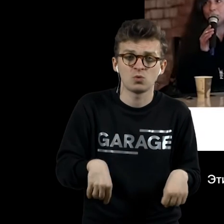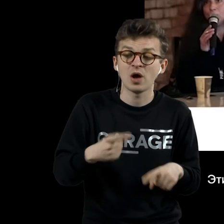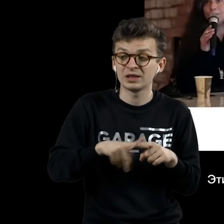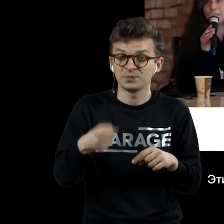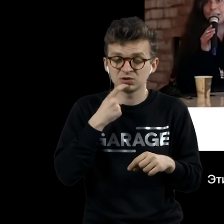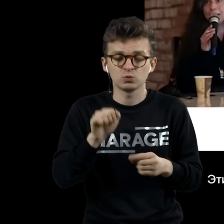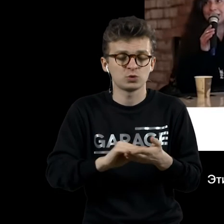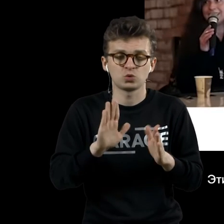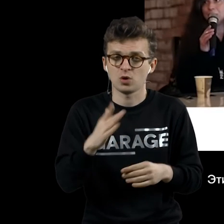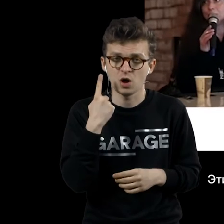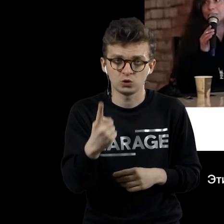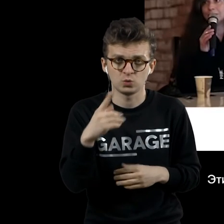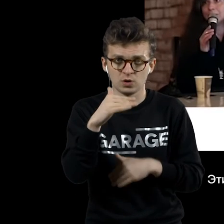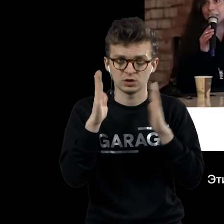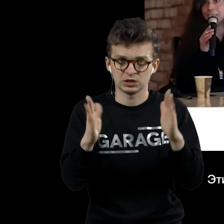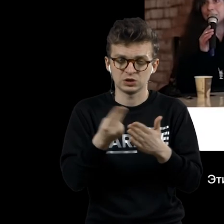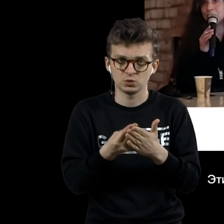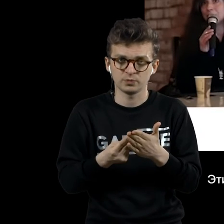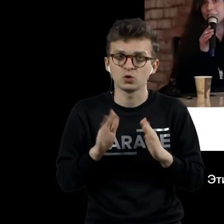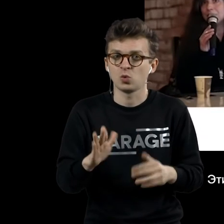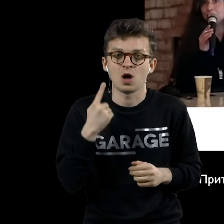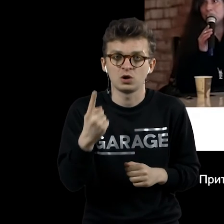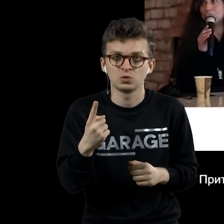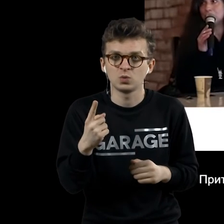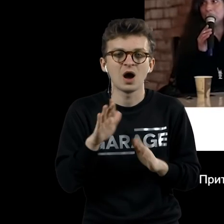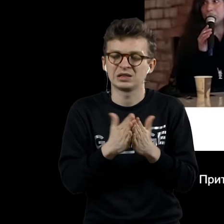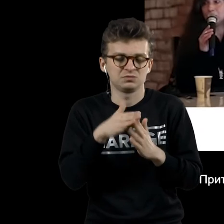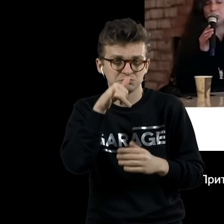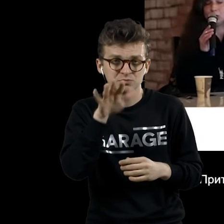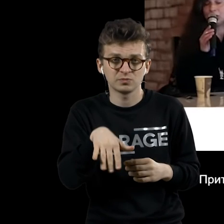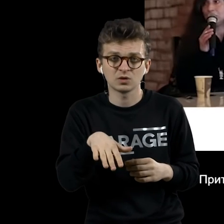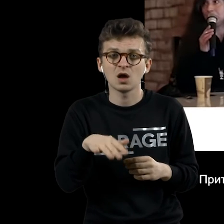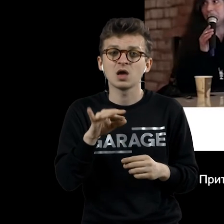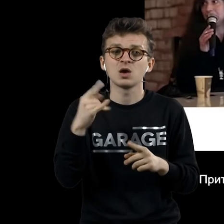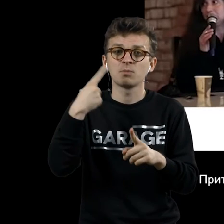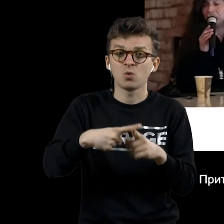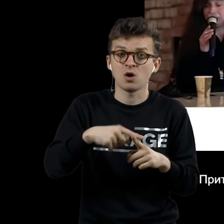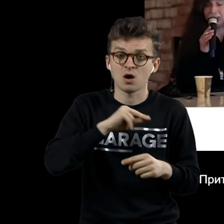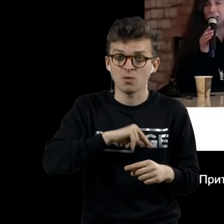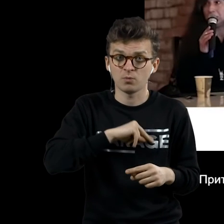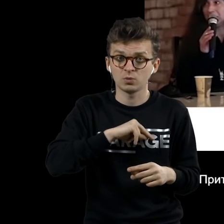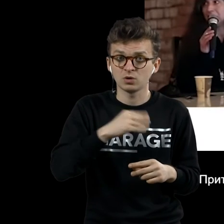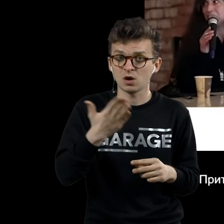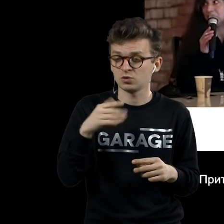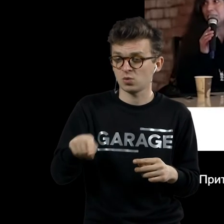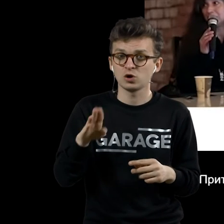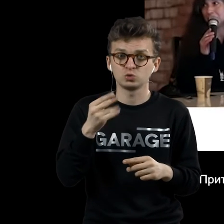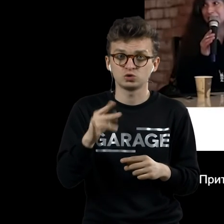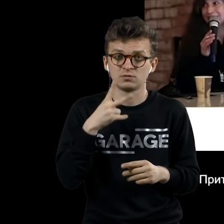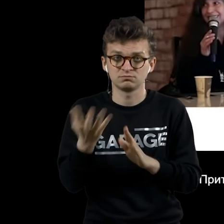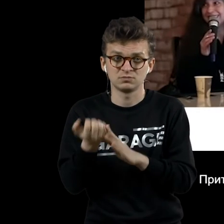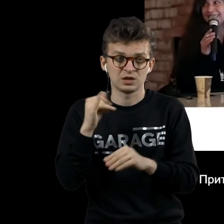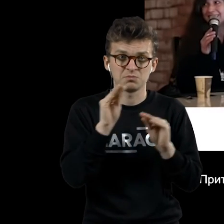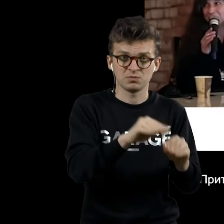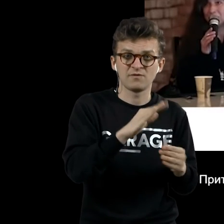только одну картину, а не книгу. При том, что работ, в которую Дюшан вводил бы текст, у него нет.